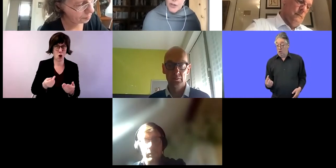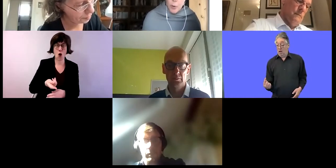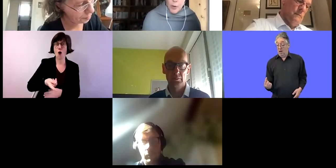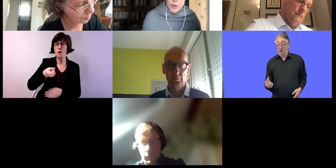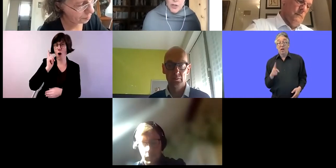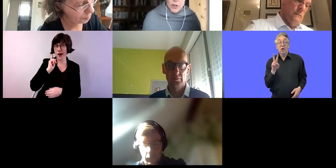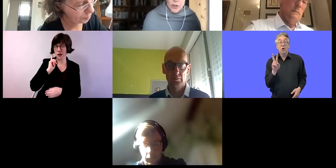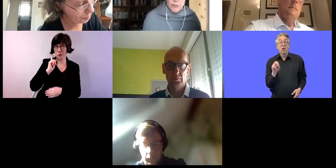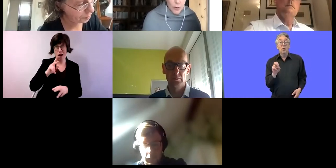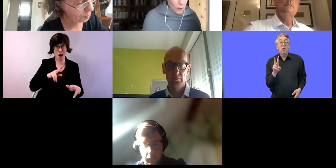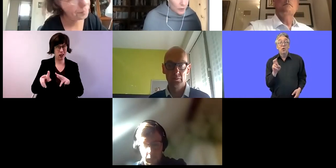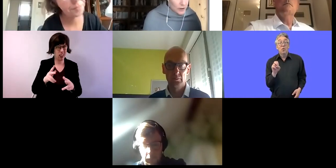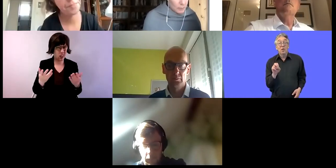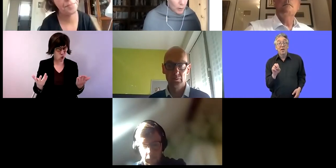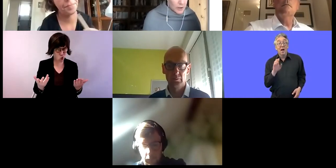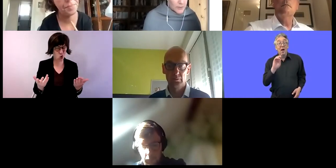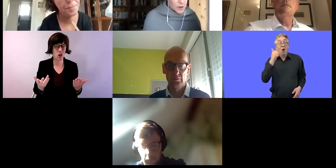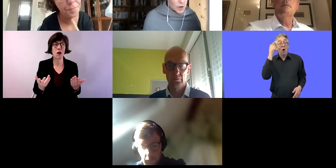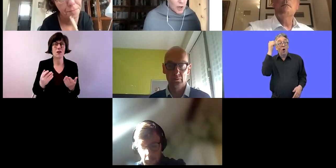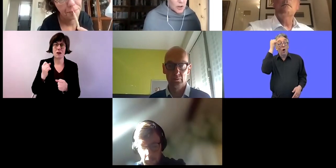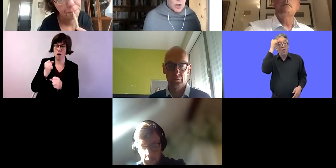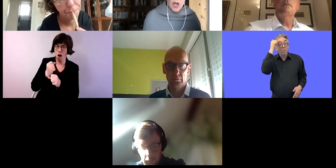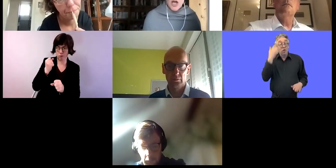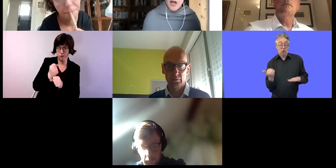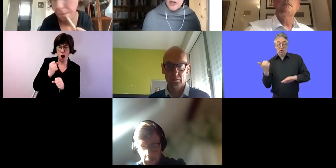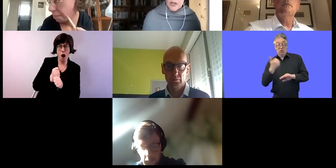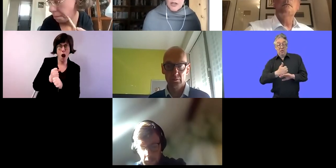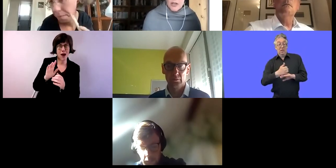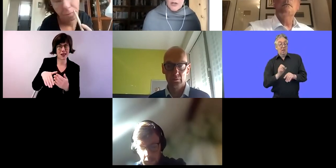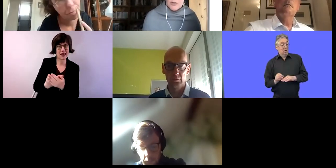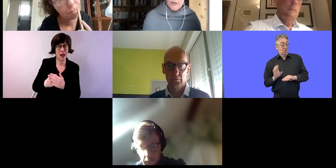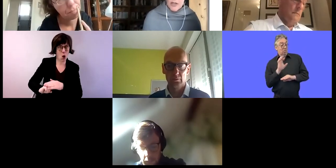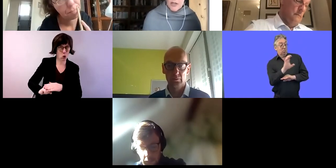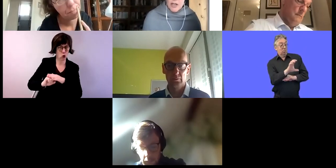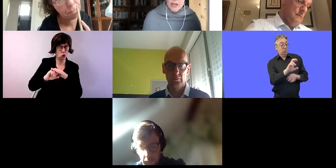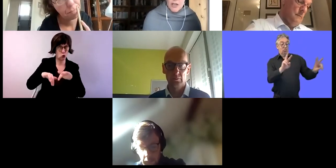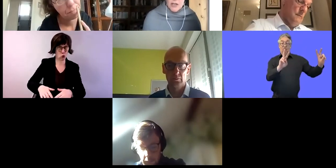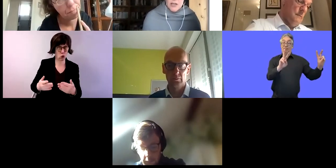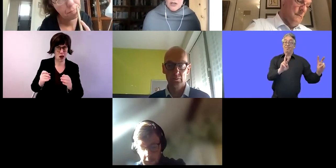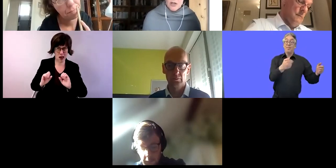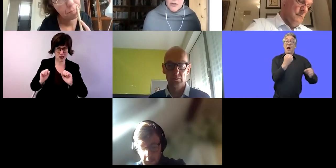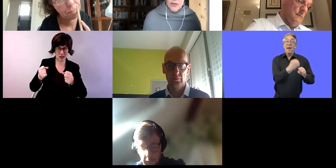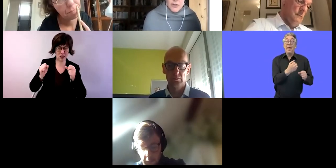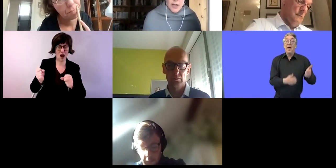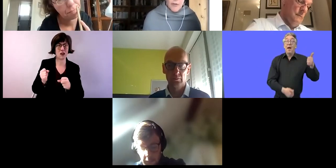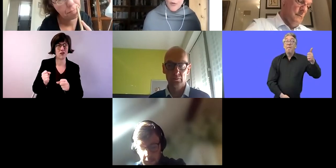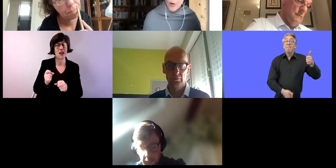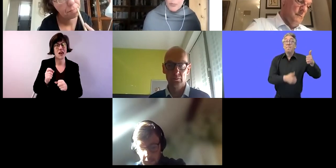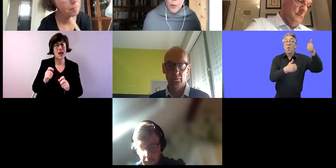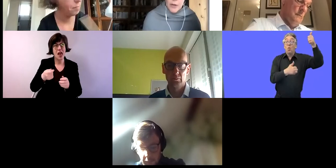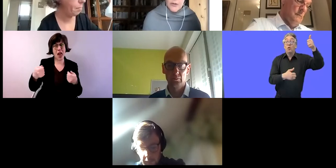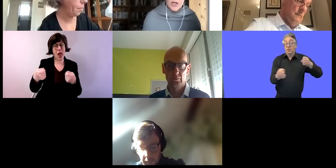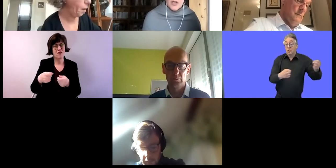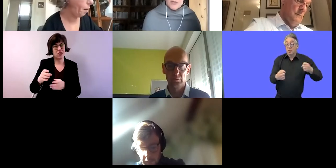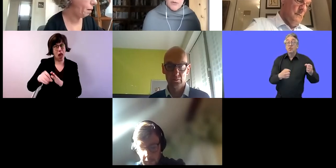Regierung auch eine Arbeitgeber-Unterstützungsinitiative unter dem Namen Employers for Change gestartet.